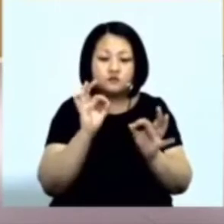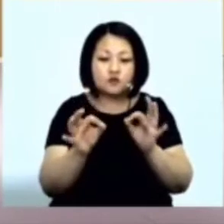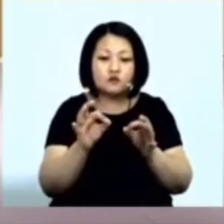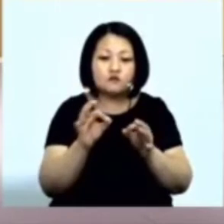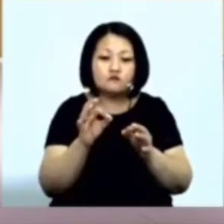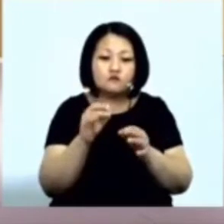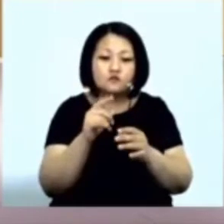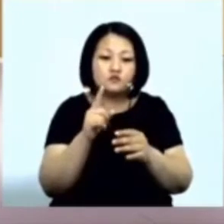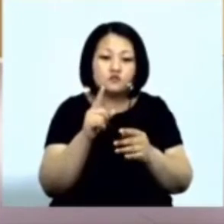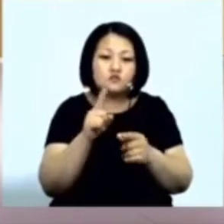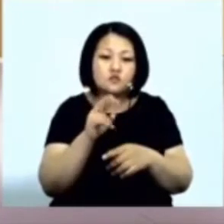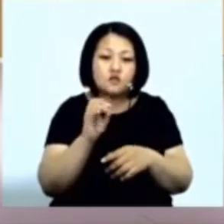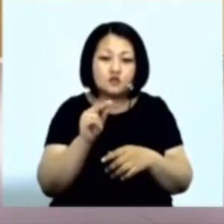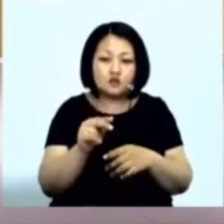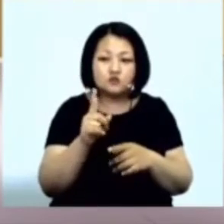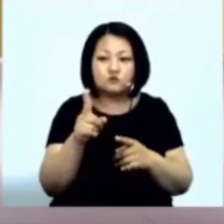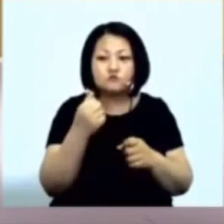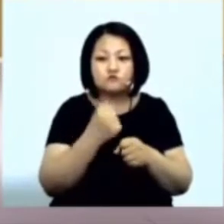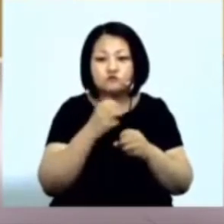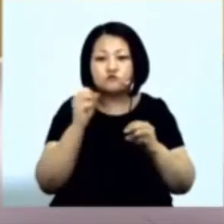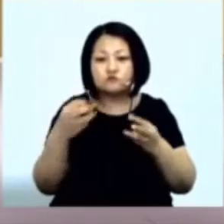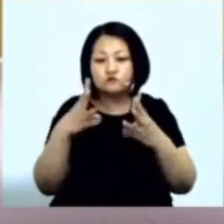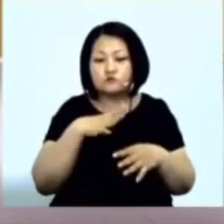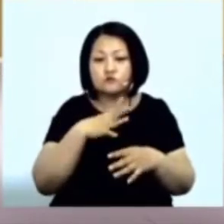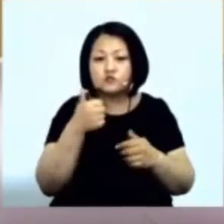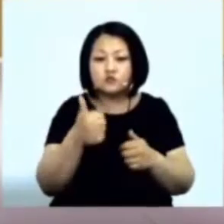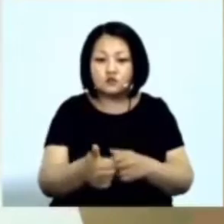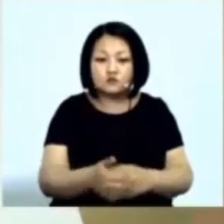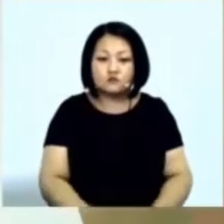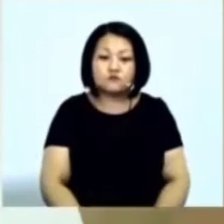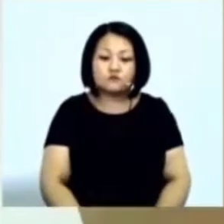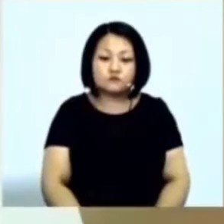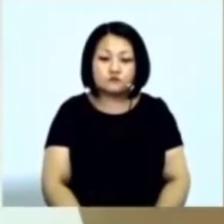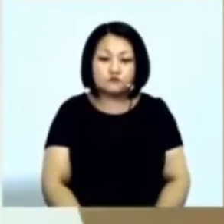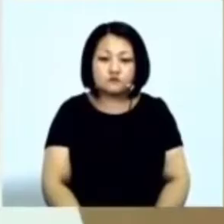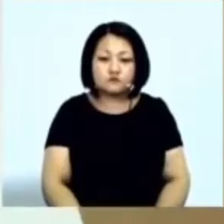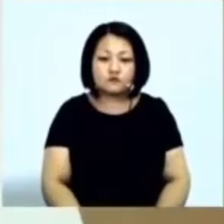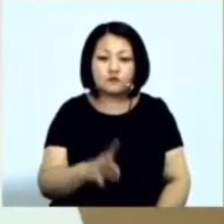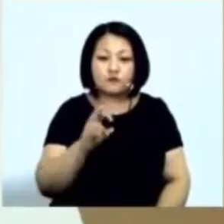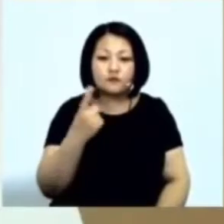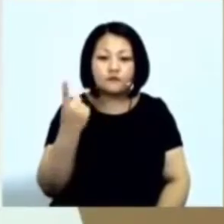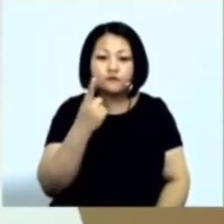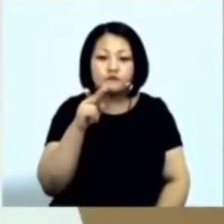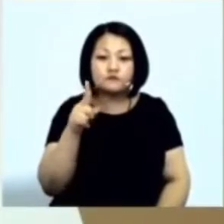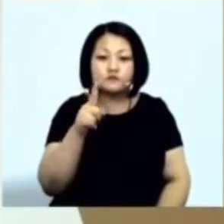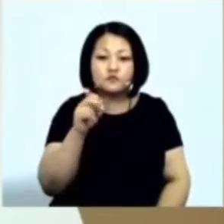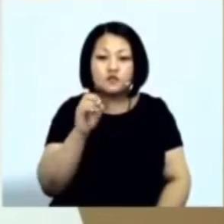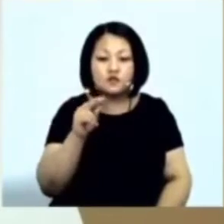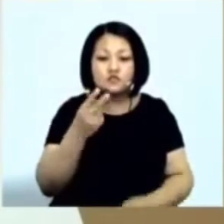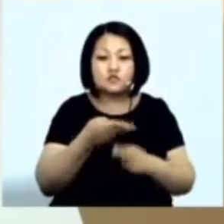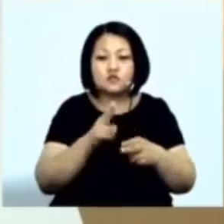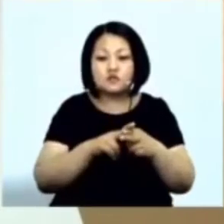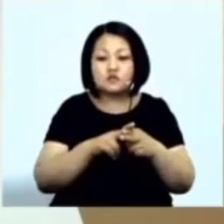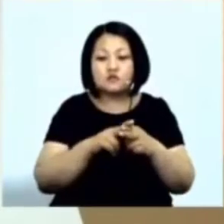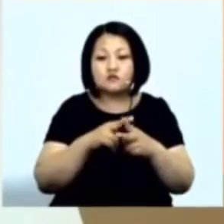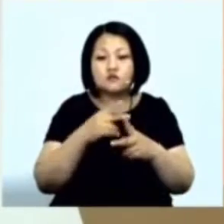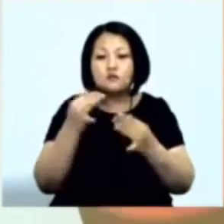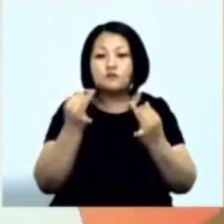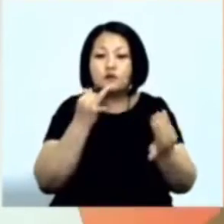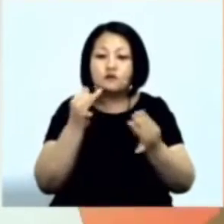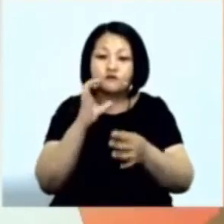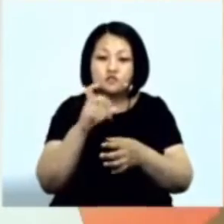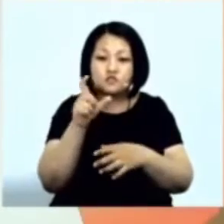задач Решить И каждый из нас Решает тысячи задач Но первая задача Это прикоснуться К человеку Говорить